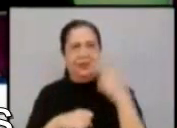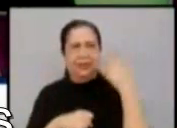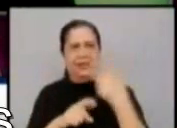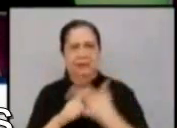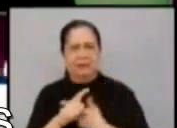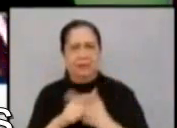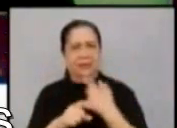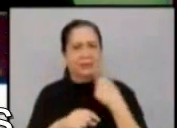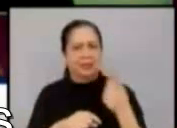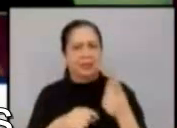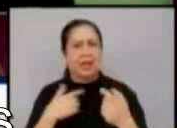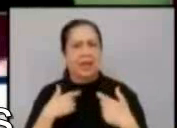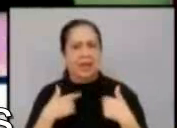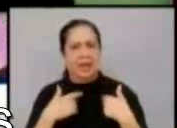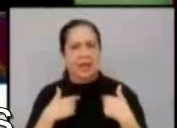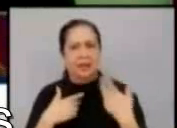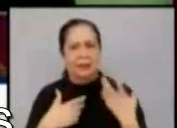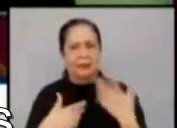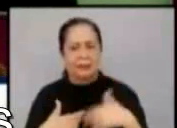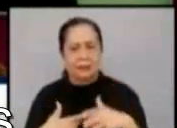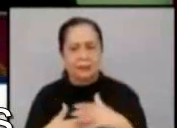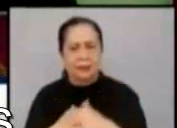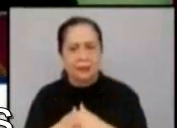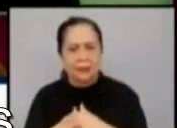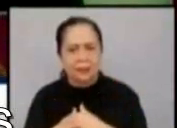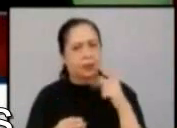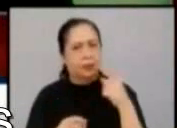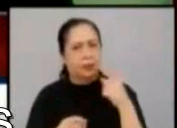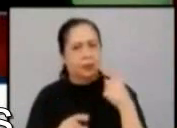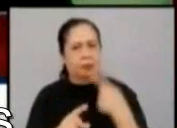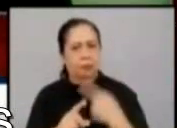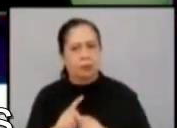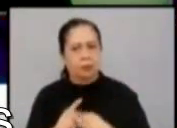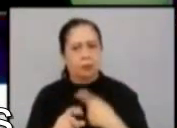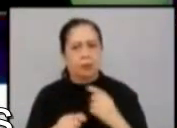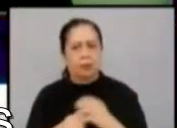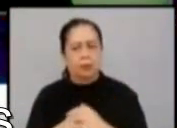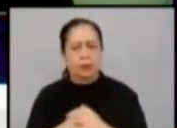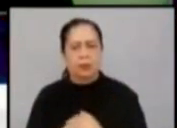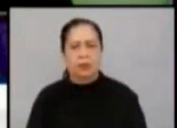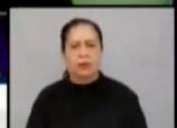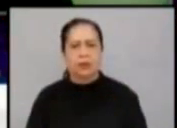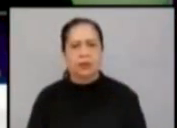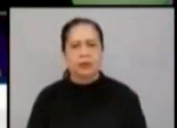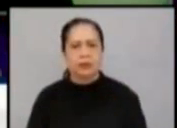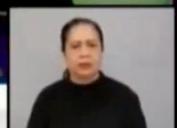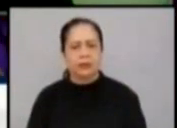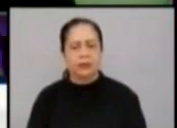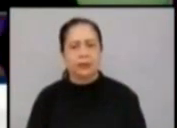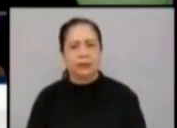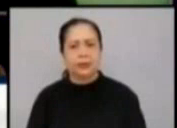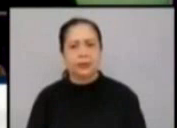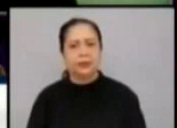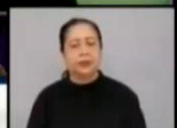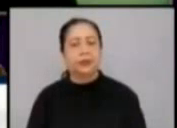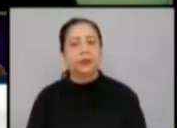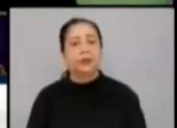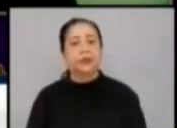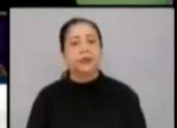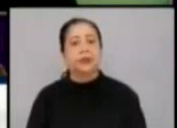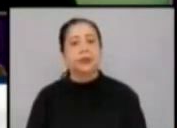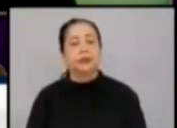dapat po ang kinukuha niyong exorcist ay yung malapit ng kunin ni Lord. Pero, alam mo,